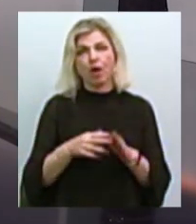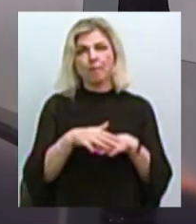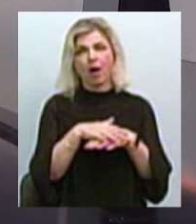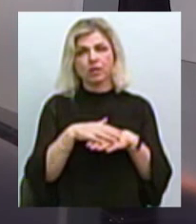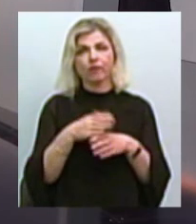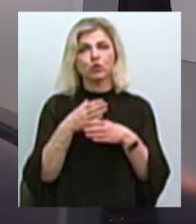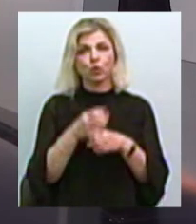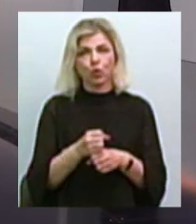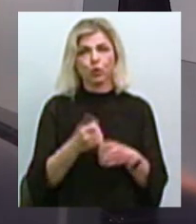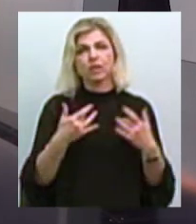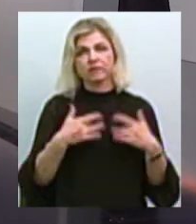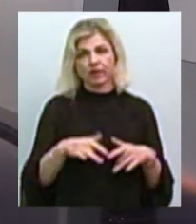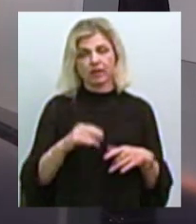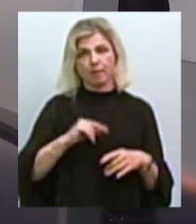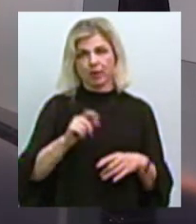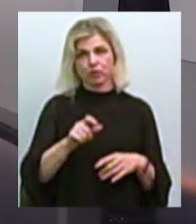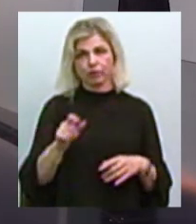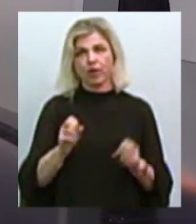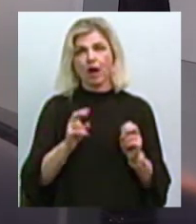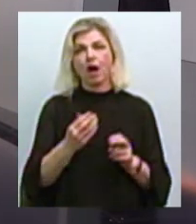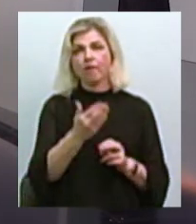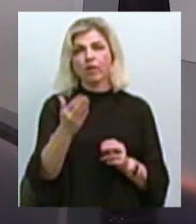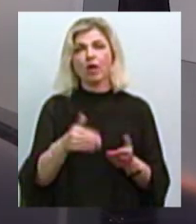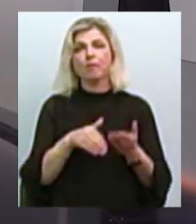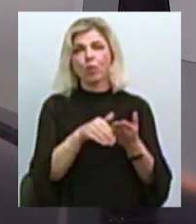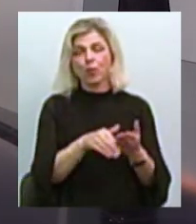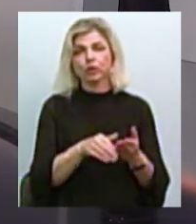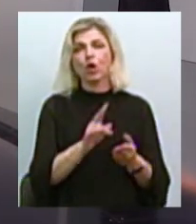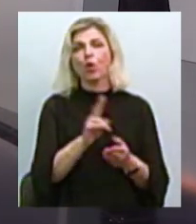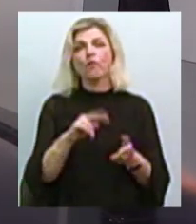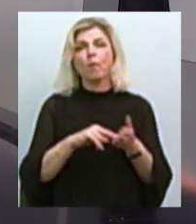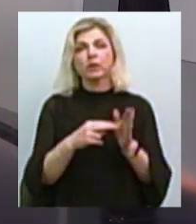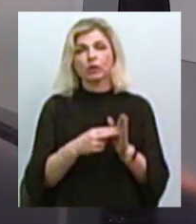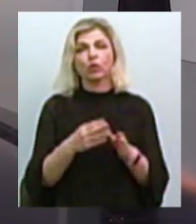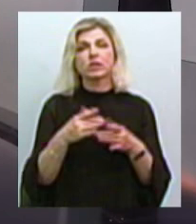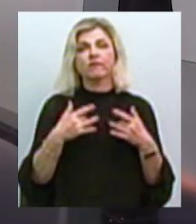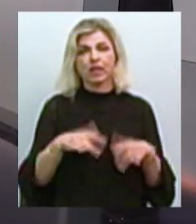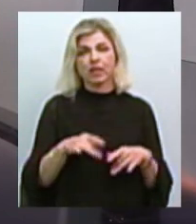звільнення працівників? Як ви можете допомогти тим, кого планують звільнити, і це вже відомо?